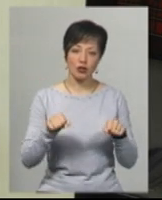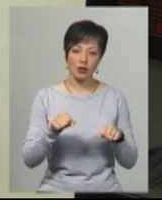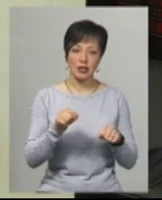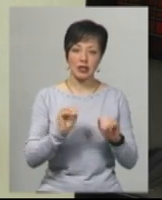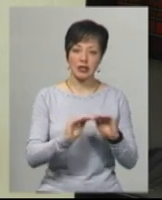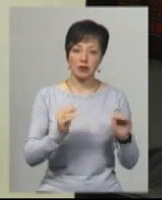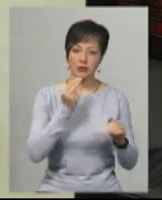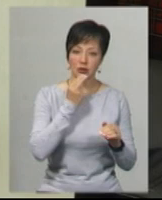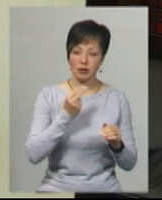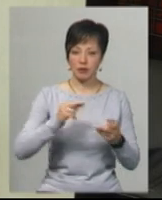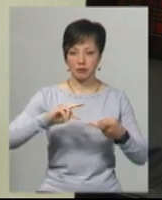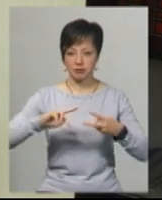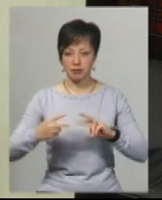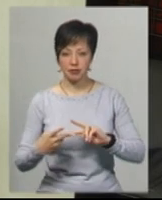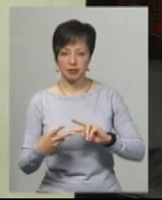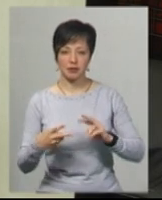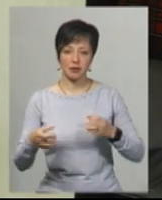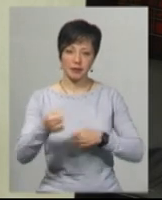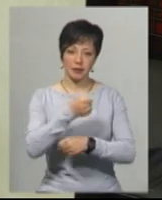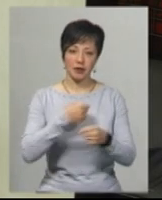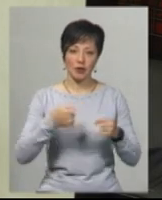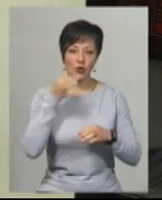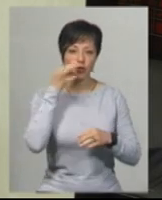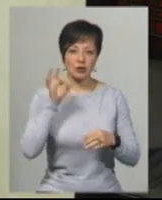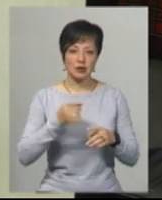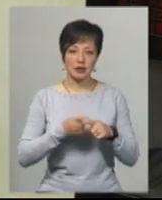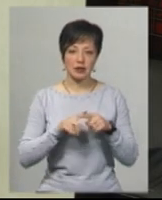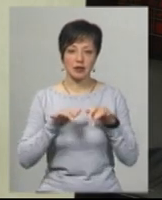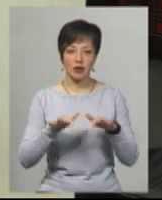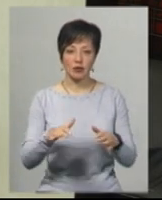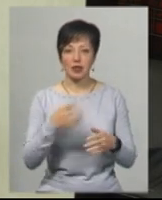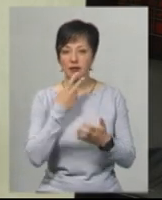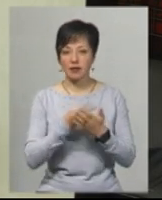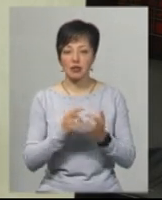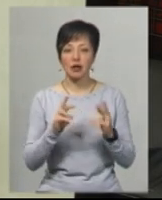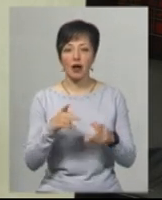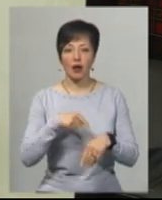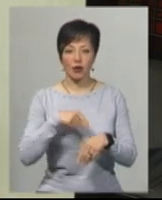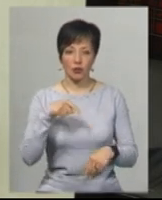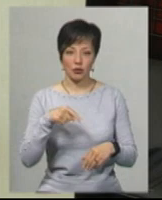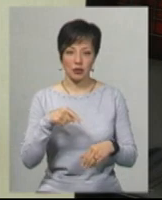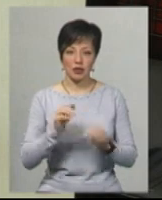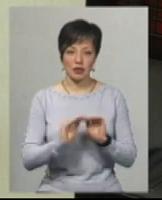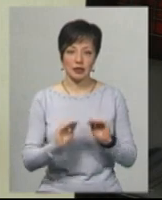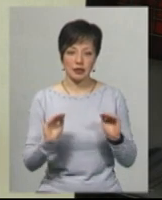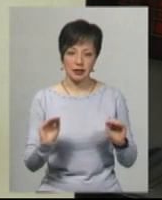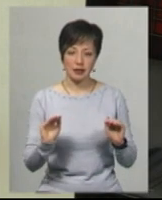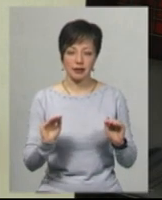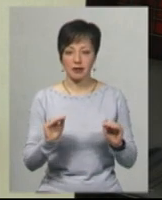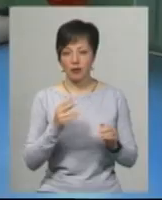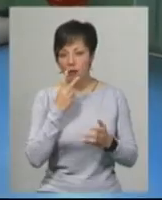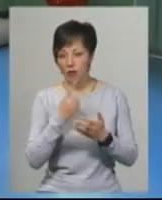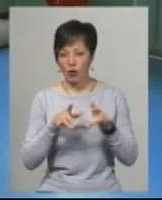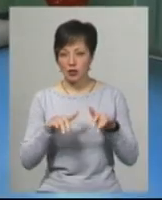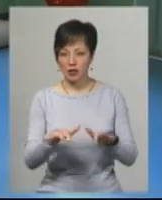одні дітки похарчувалися, інші згодом, вже будемо напрацьовувати ці заходи і дивитися, як на них реагують дошкільнята в ході